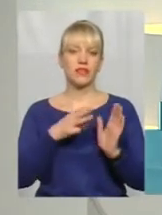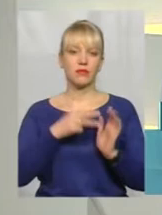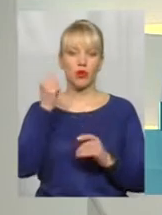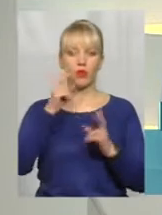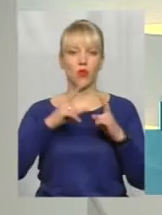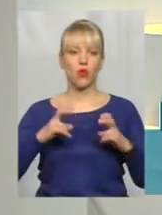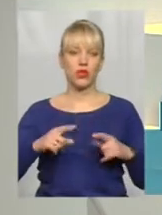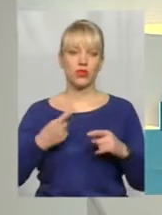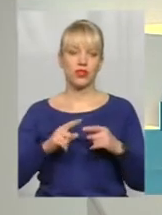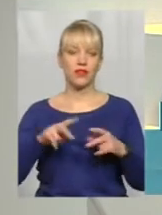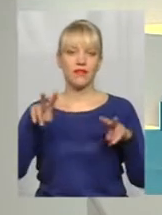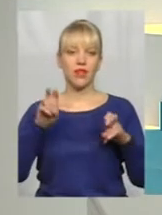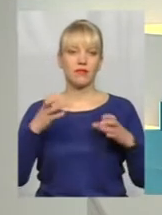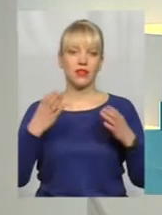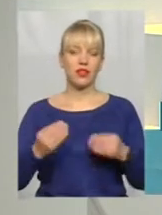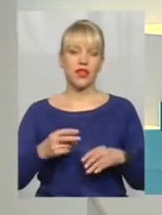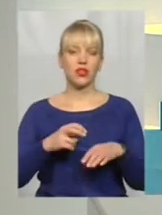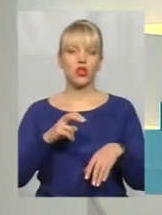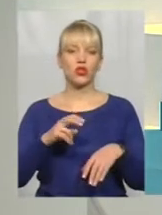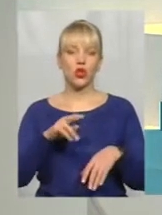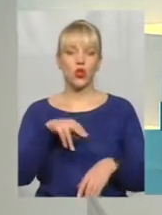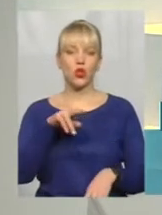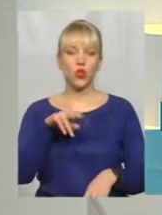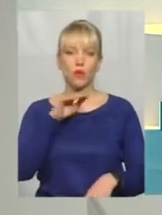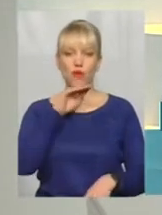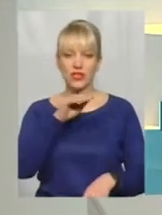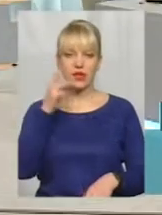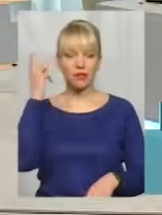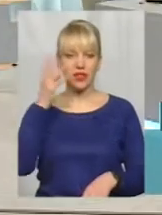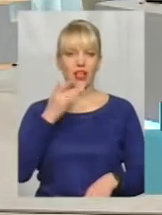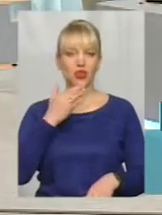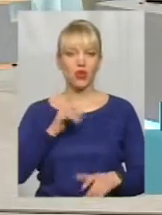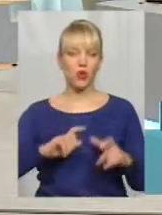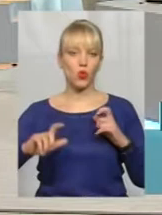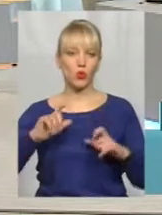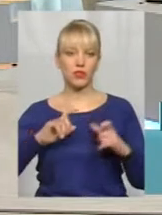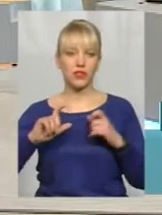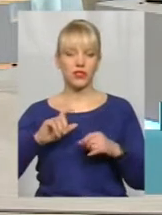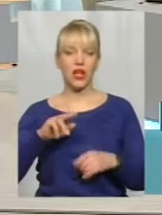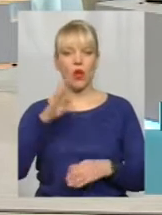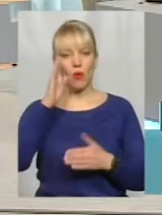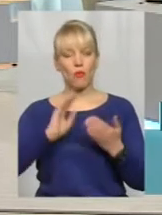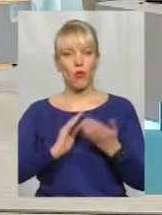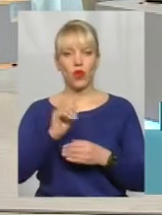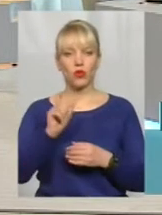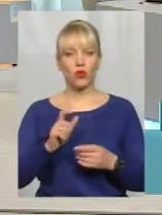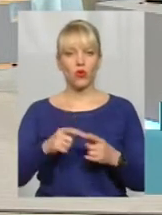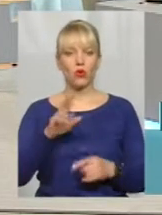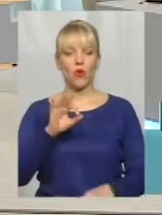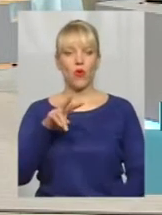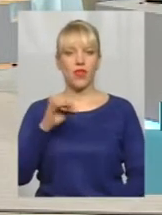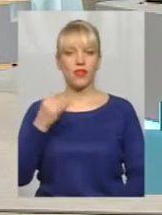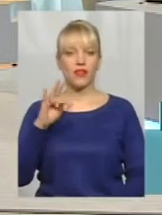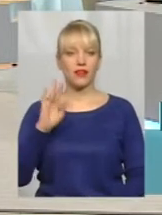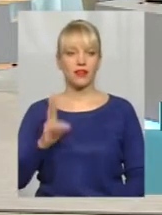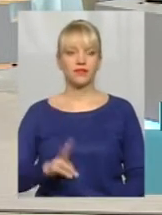Проаналізуємо їх у темі дня з доктором історичних наук, професором Хмельницького національного університету, політологом Миколою Олійником. Добрий